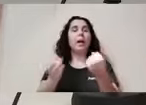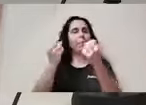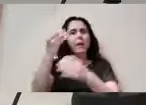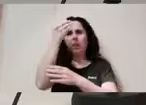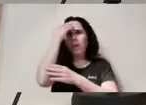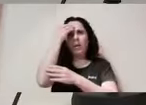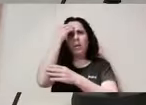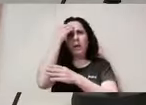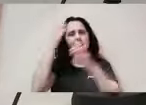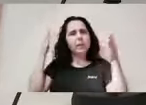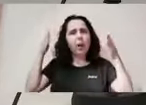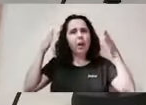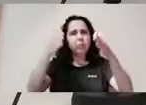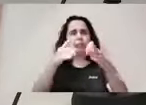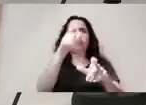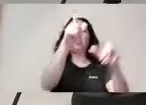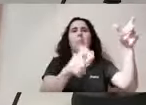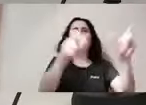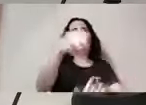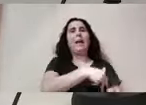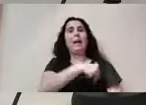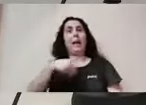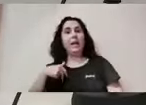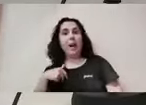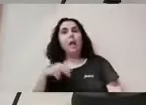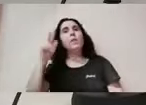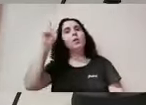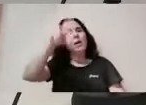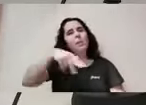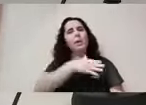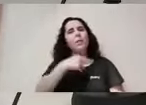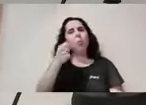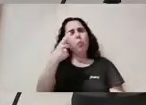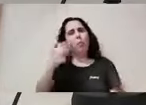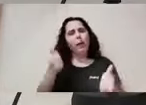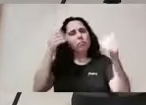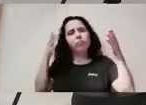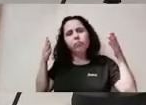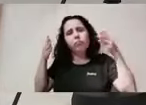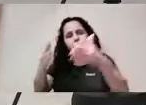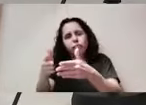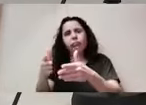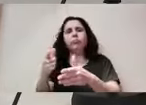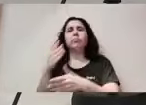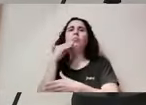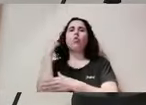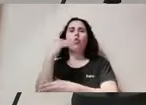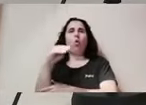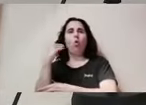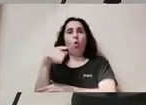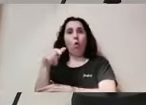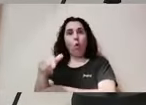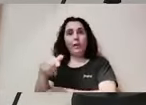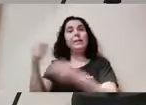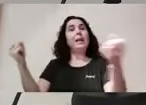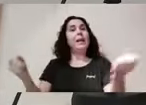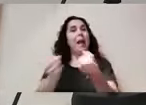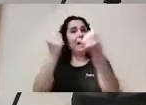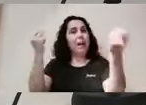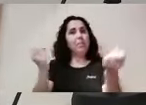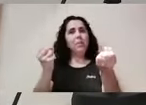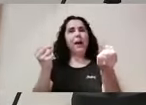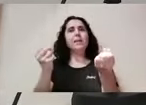principalment a la ciutadania en general, però volem incidir en la població més jove. L